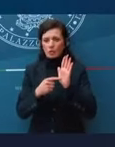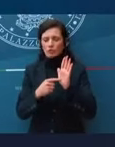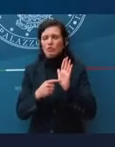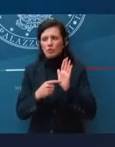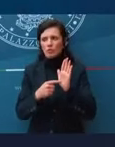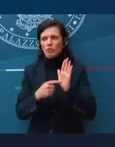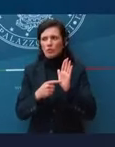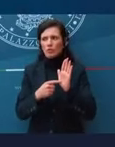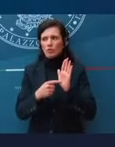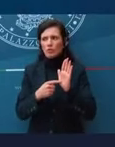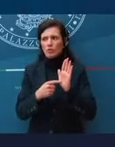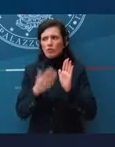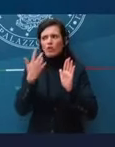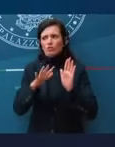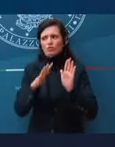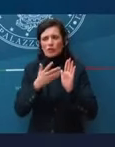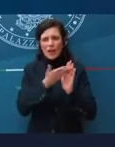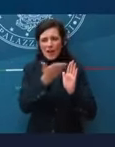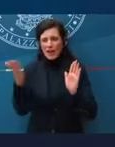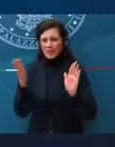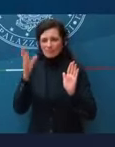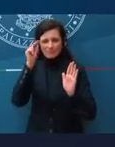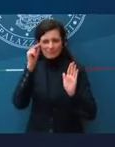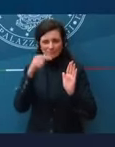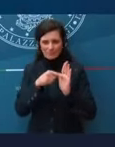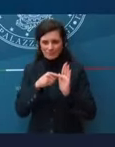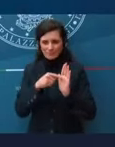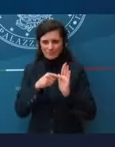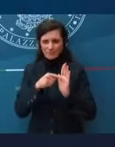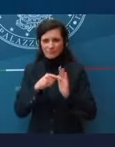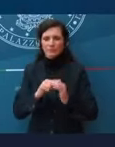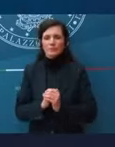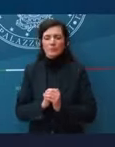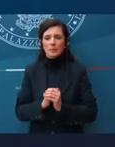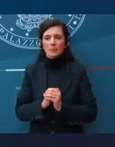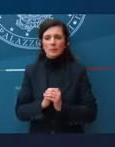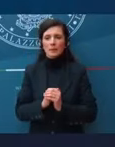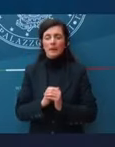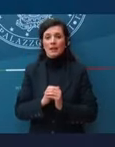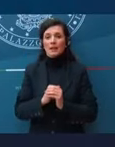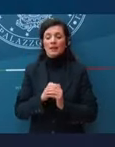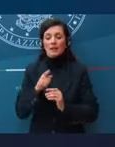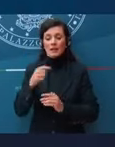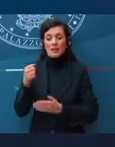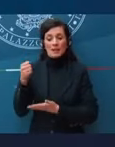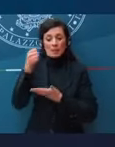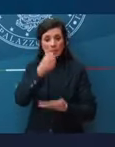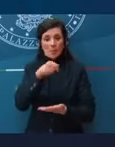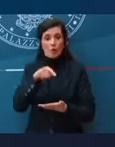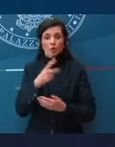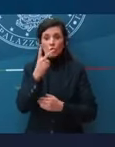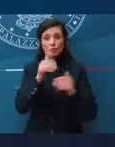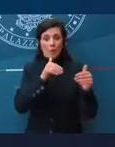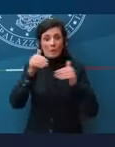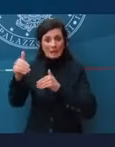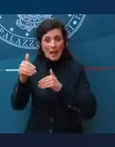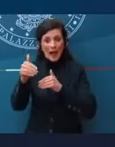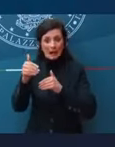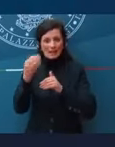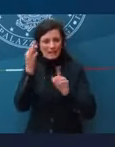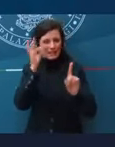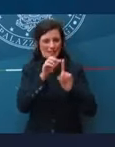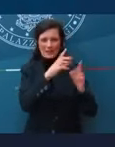poche modifiche. Tre quarti dell'importo di 32 miliardi è destinato alle imprese.